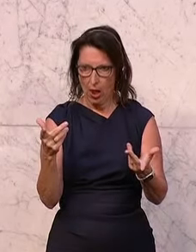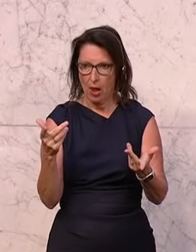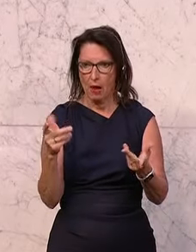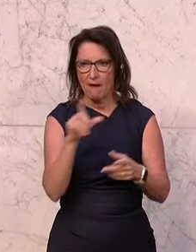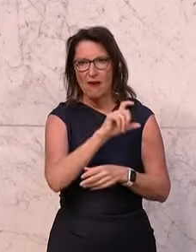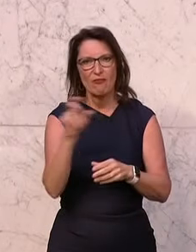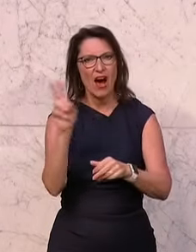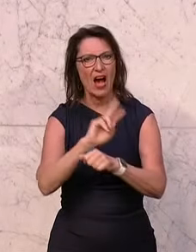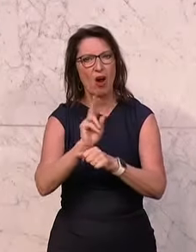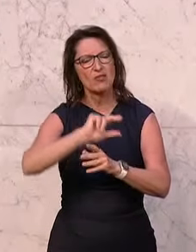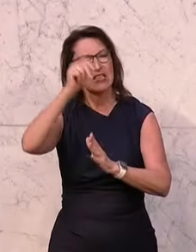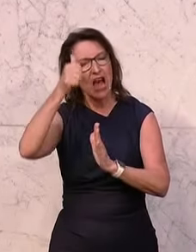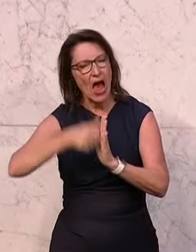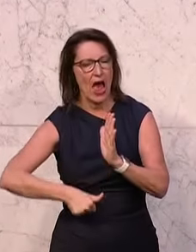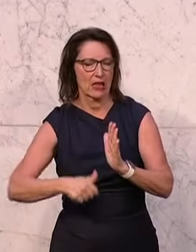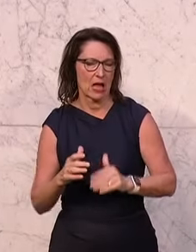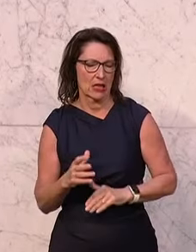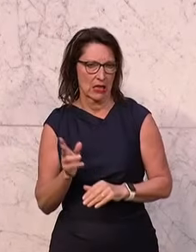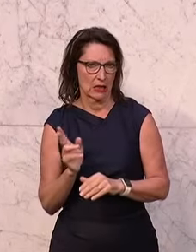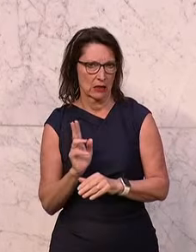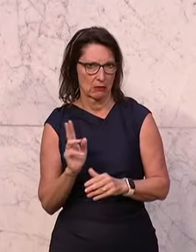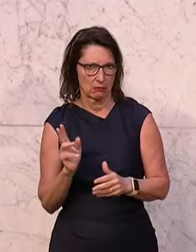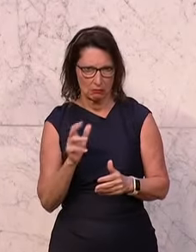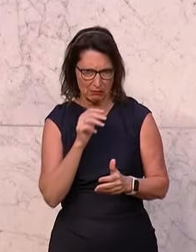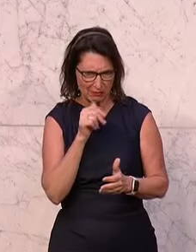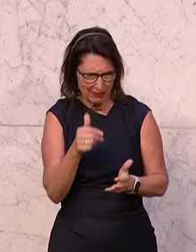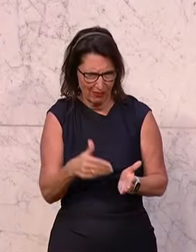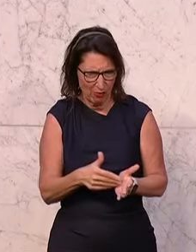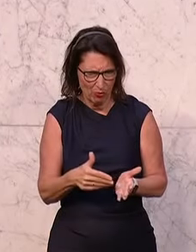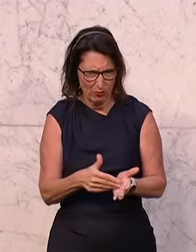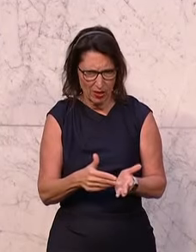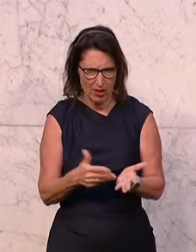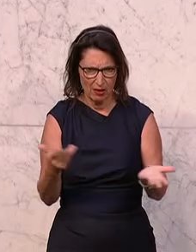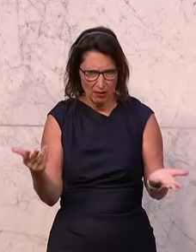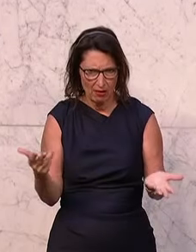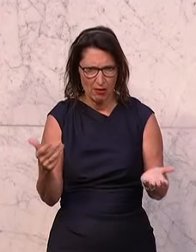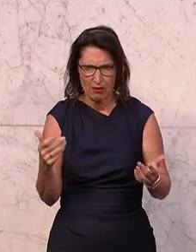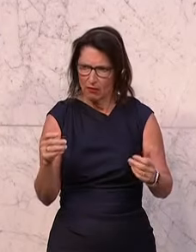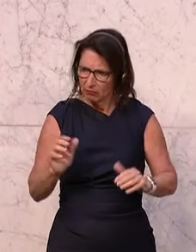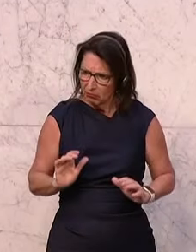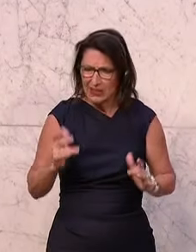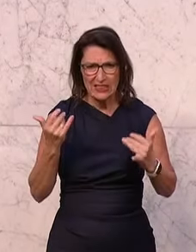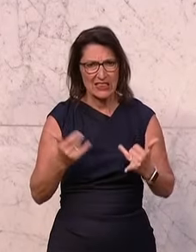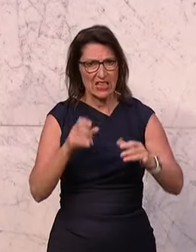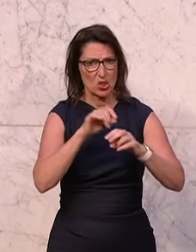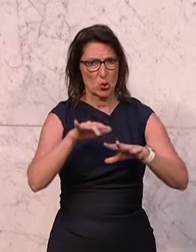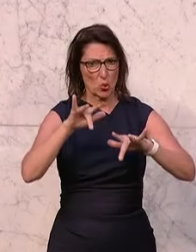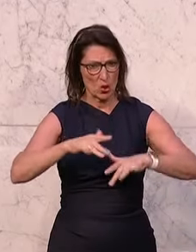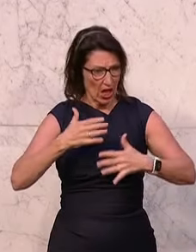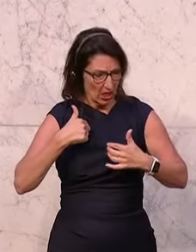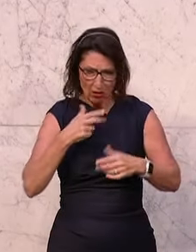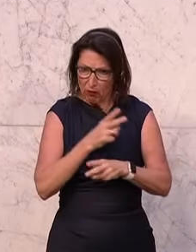Fachaufsicht. Das ist vollkommen unnötig. Ich habe größtes Vertrauen in die bestehenden Strukturen,